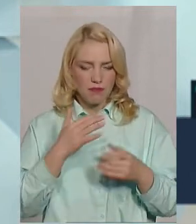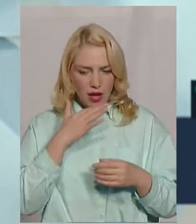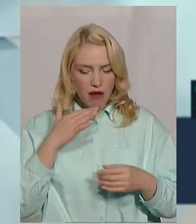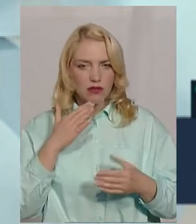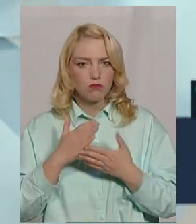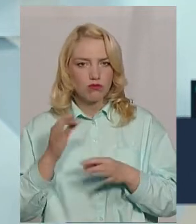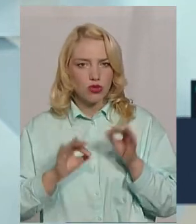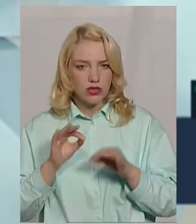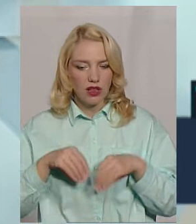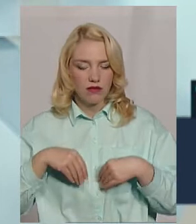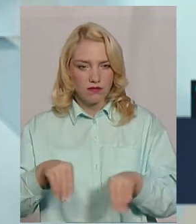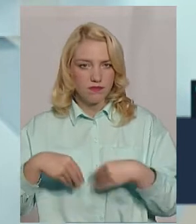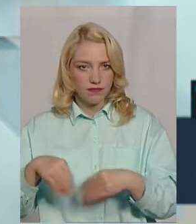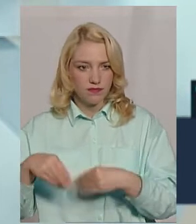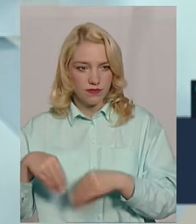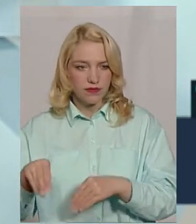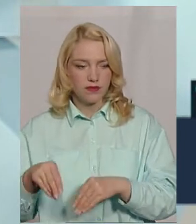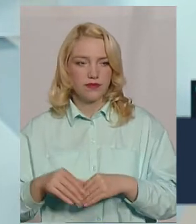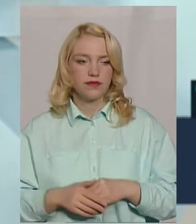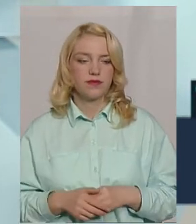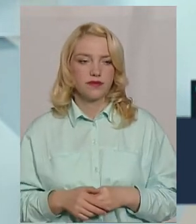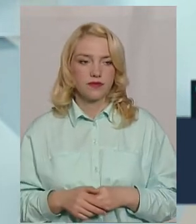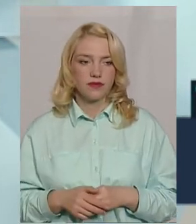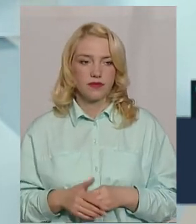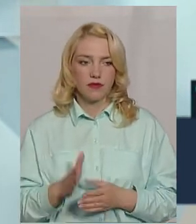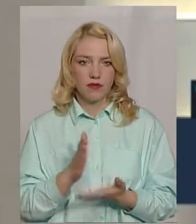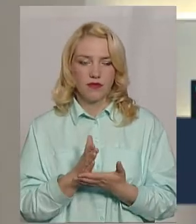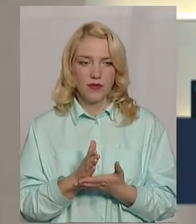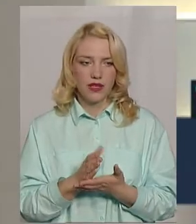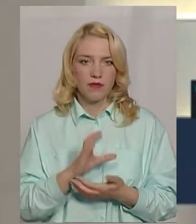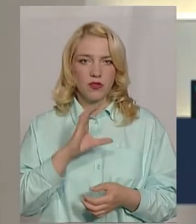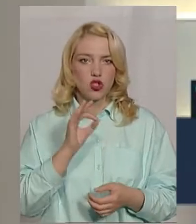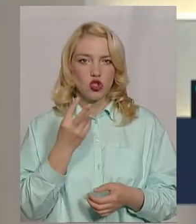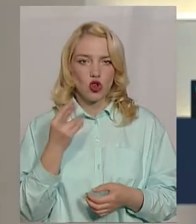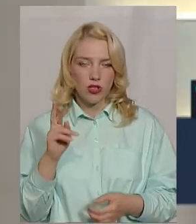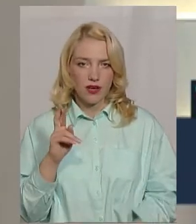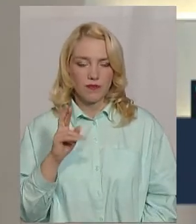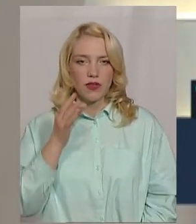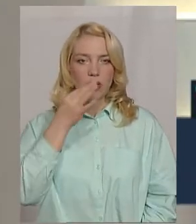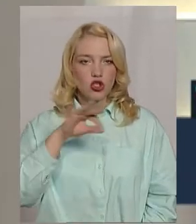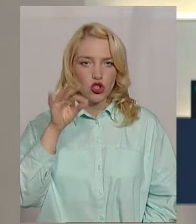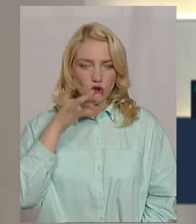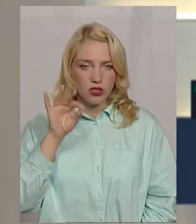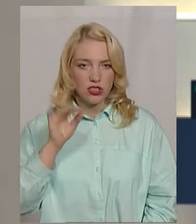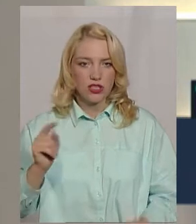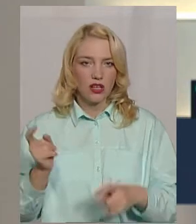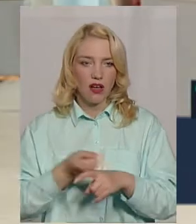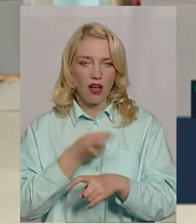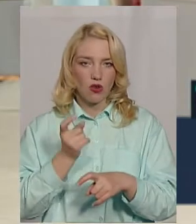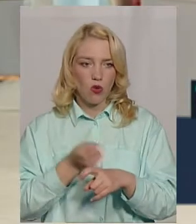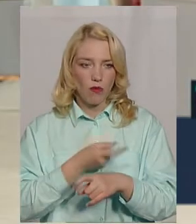структурі посівних площ має соя, соняшник, картопля,